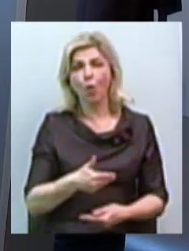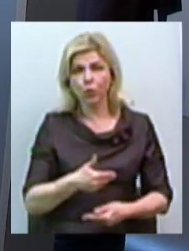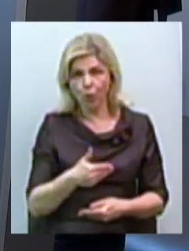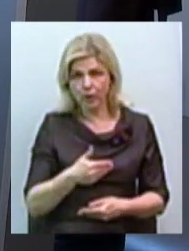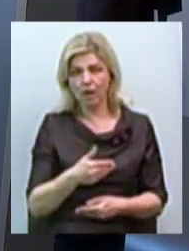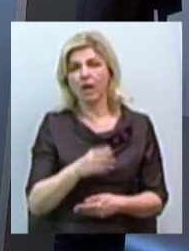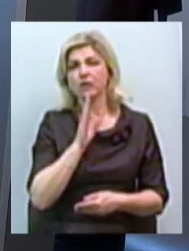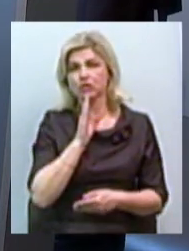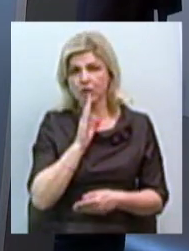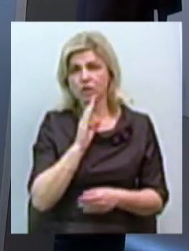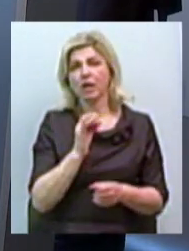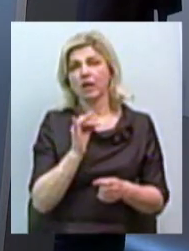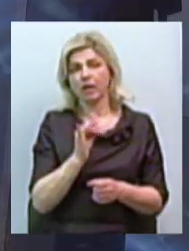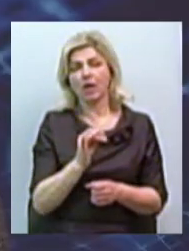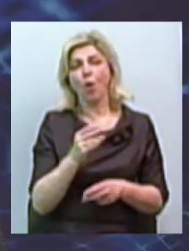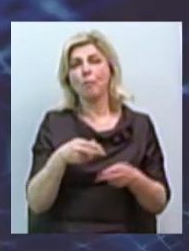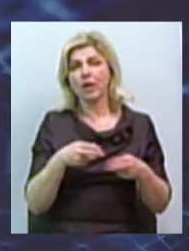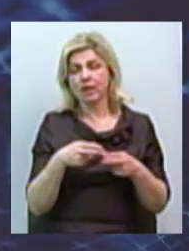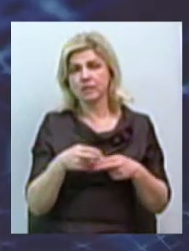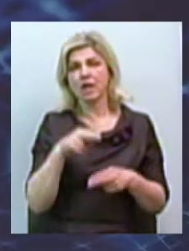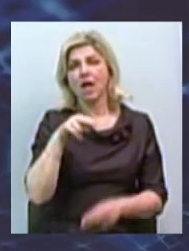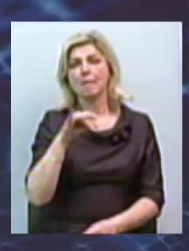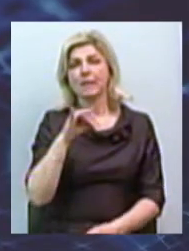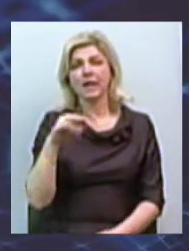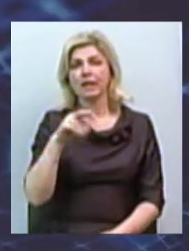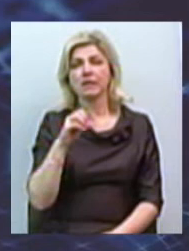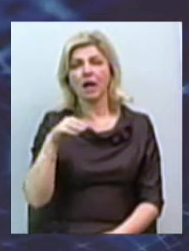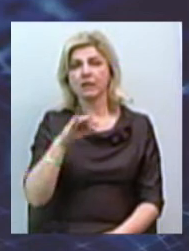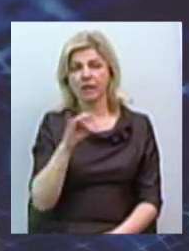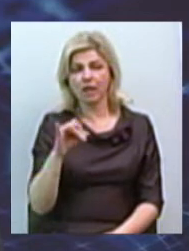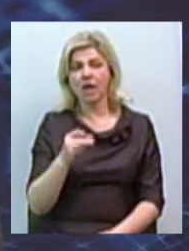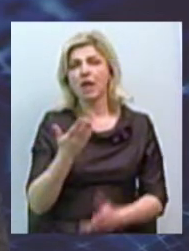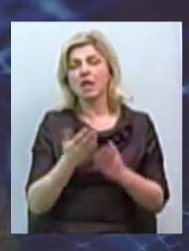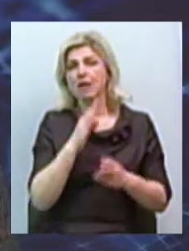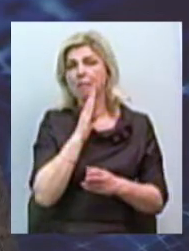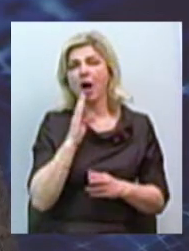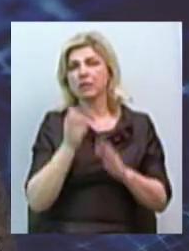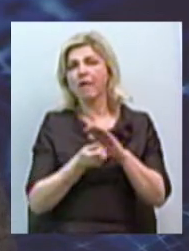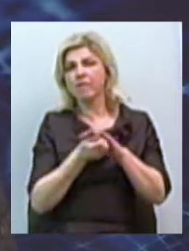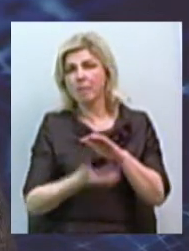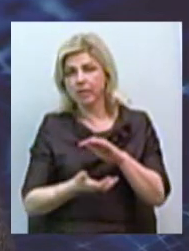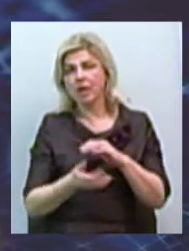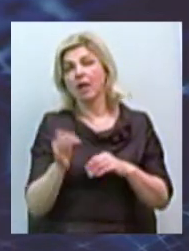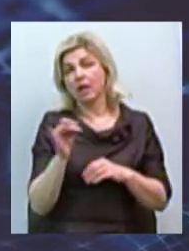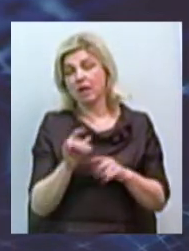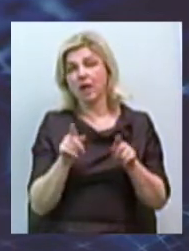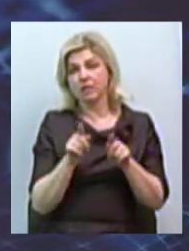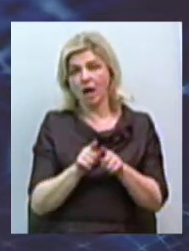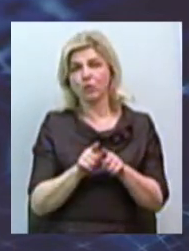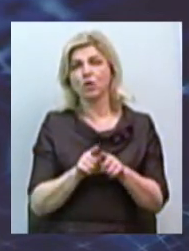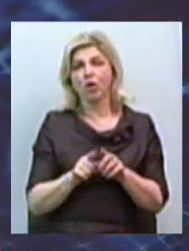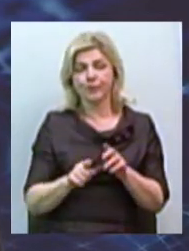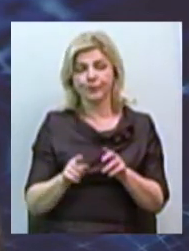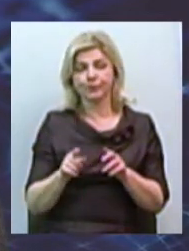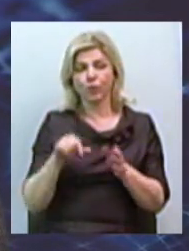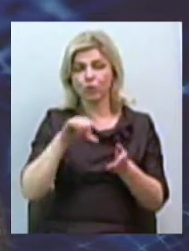пангистеректомия, это операции на придатках, операции при выпадении матки. Также к нам подключаются очень